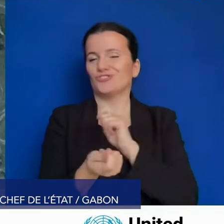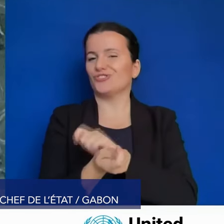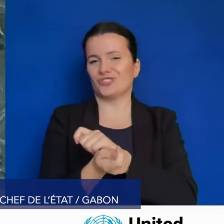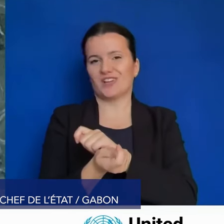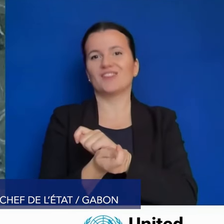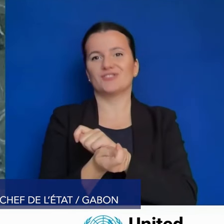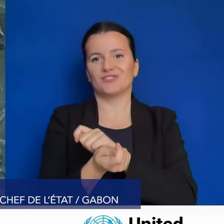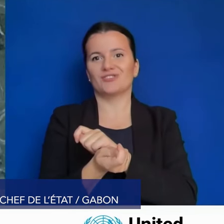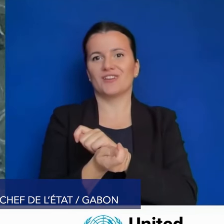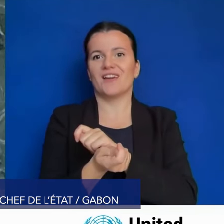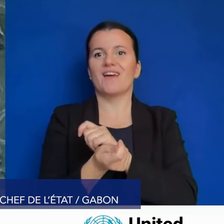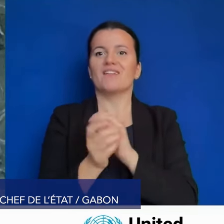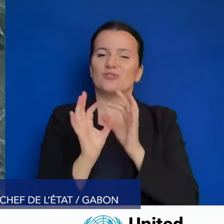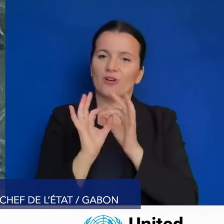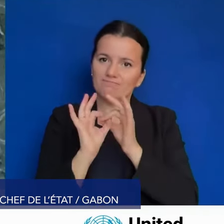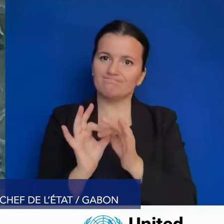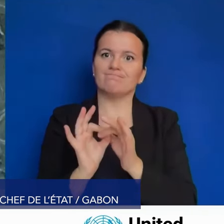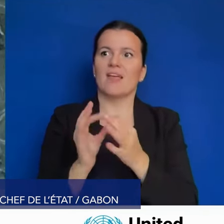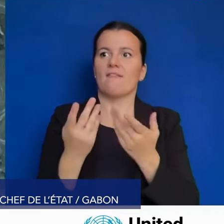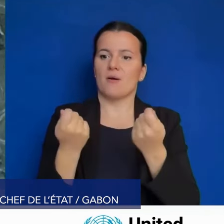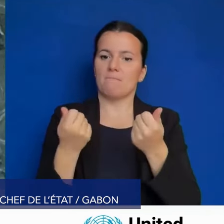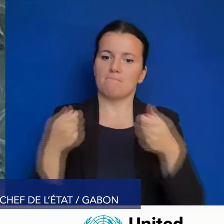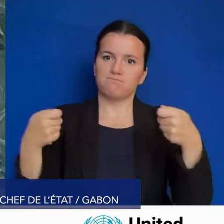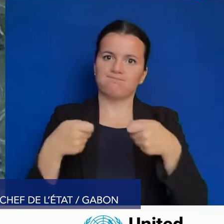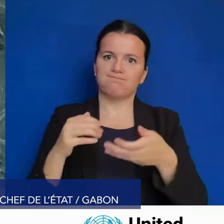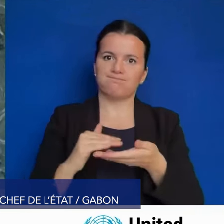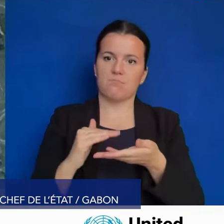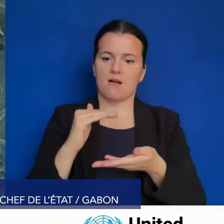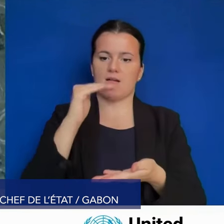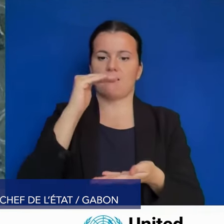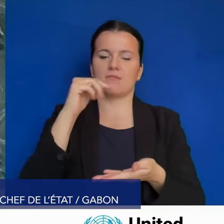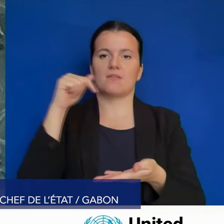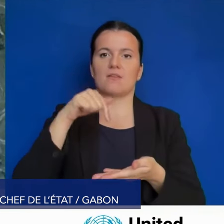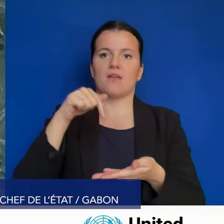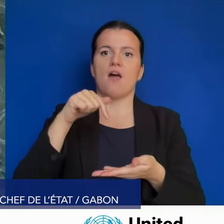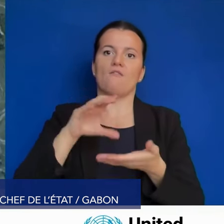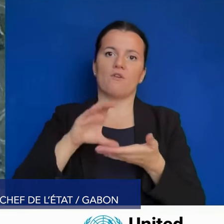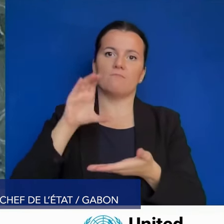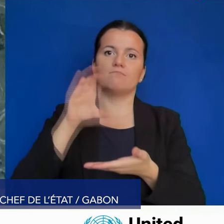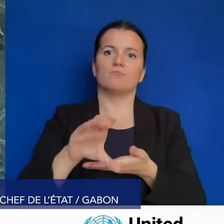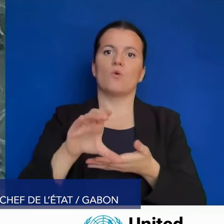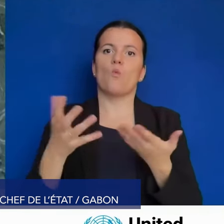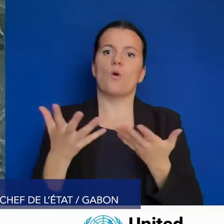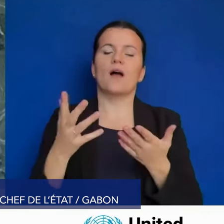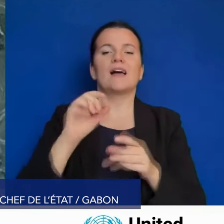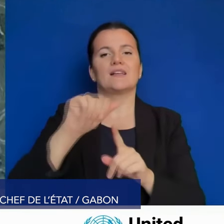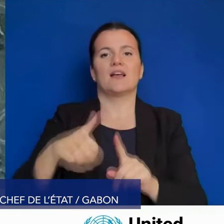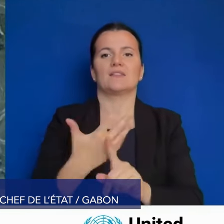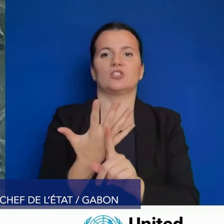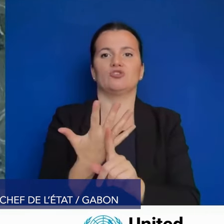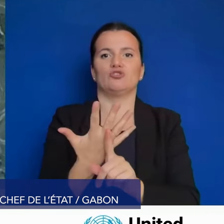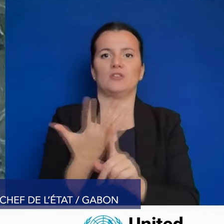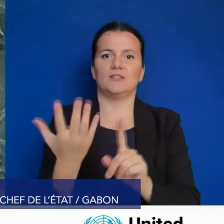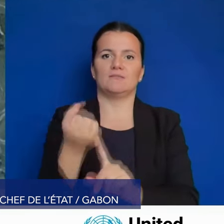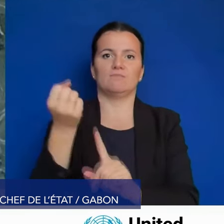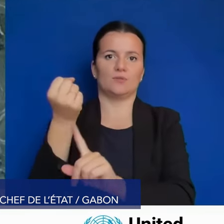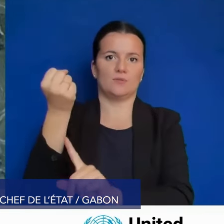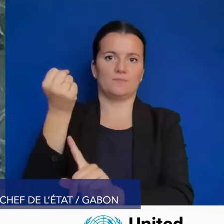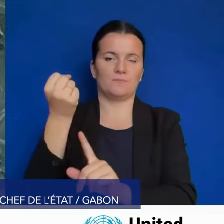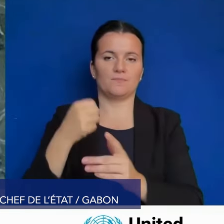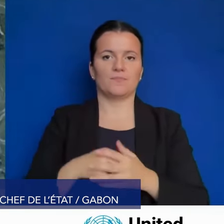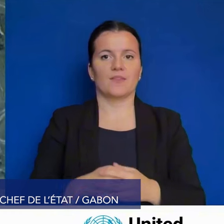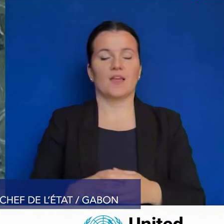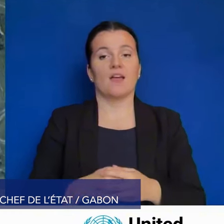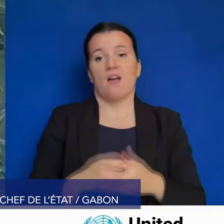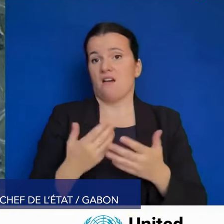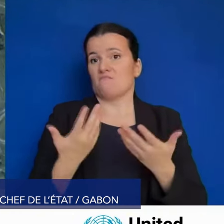Dans le souci de ne laisser aucun pays à marge, il importe que tous aient un accès équitable aux